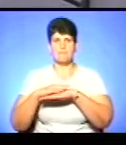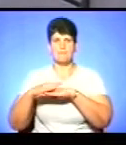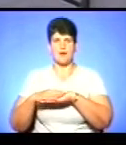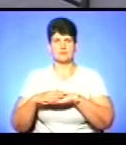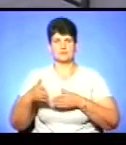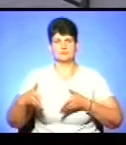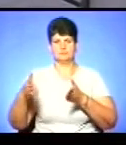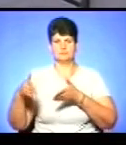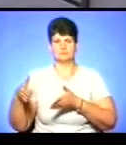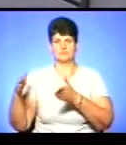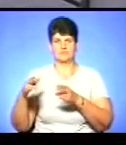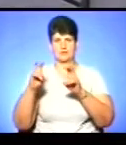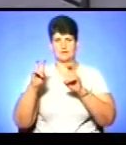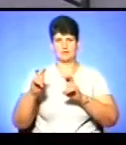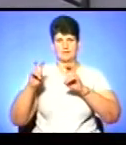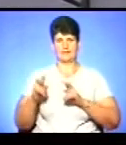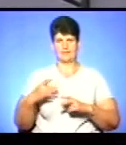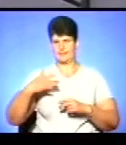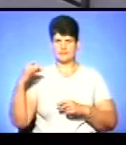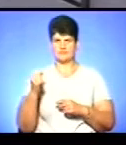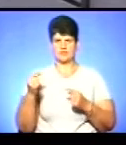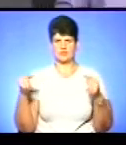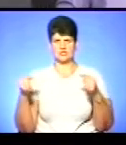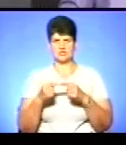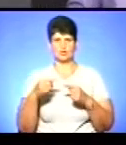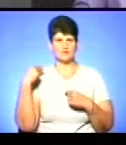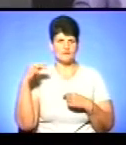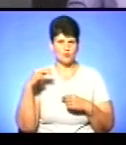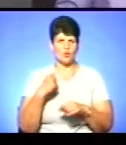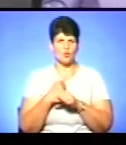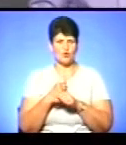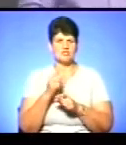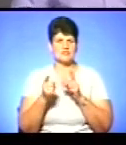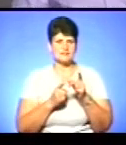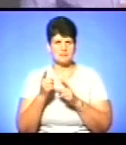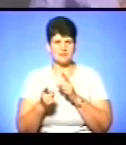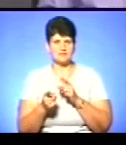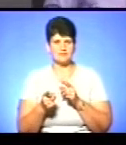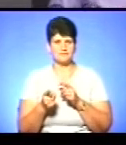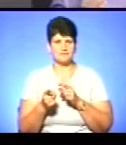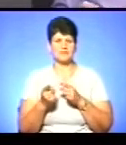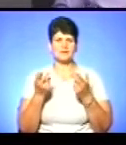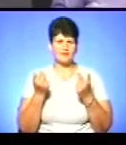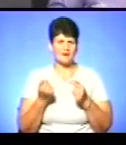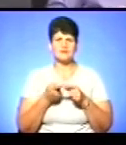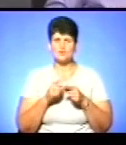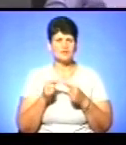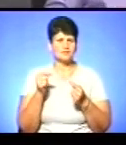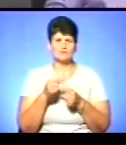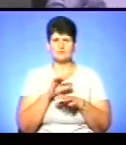посадка, тобто дисципліна, чітко дзвінок, робочі зміни і так далі. Тобто зараз цієї чіткості не буде? Це вже так, тому що